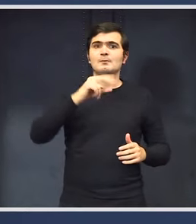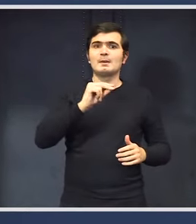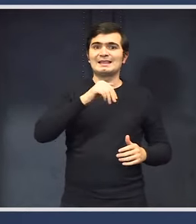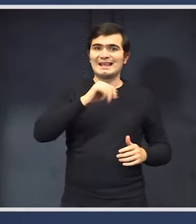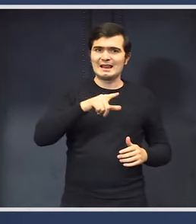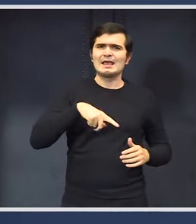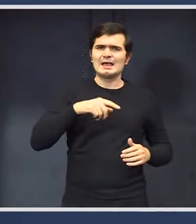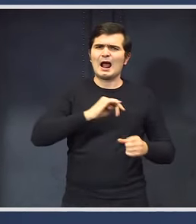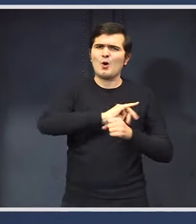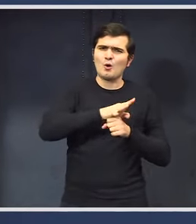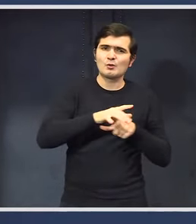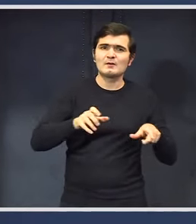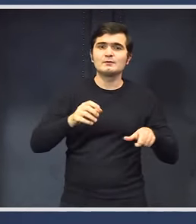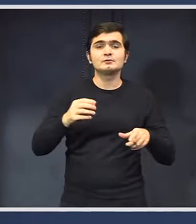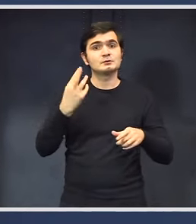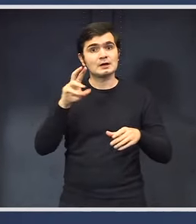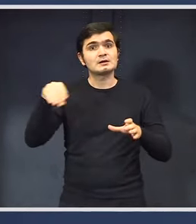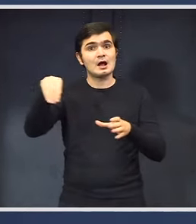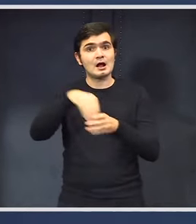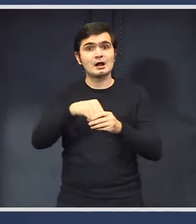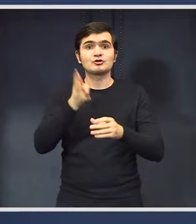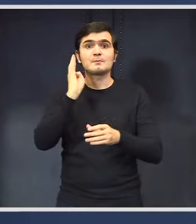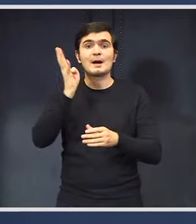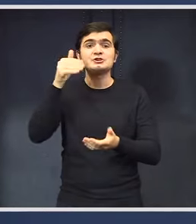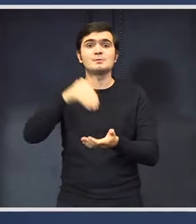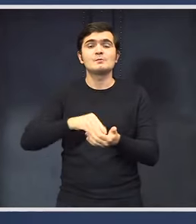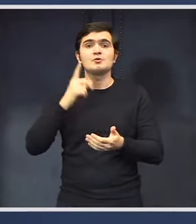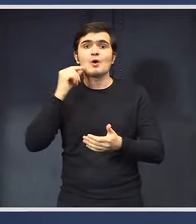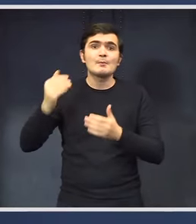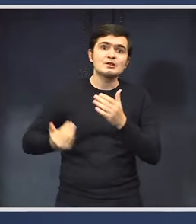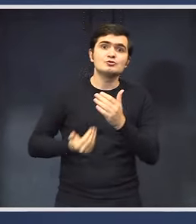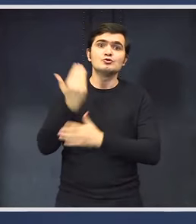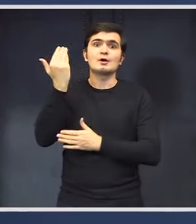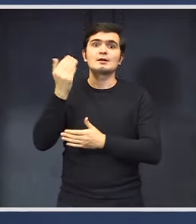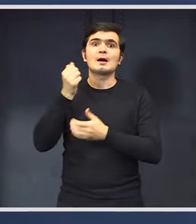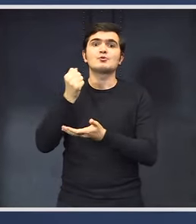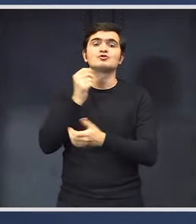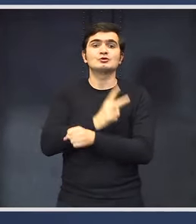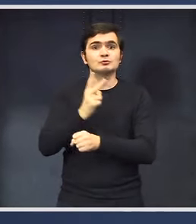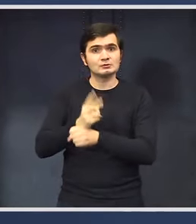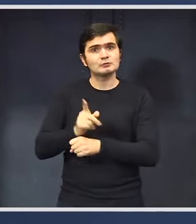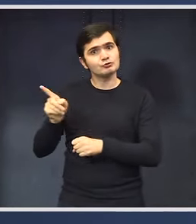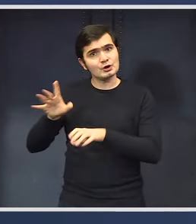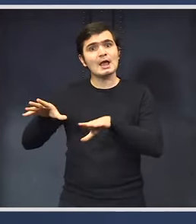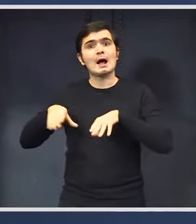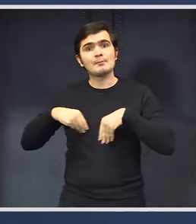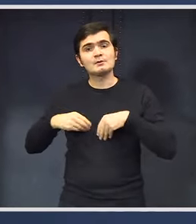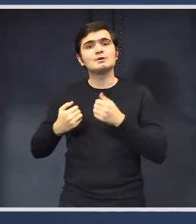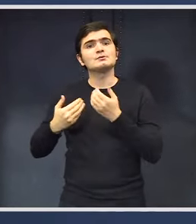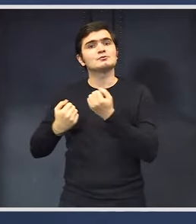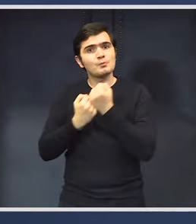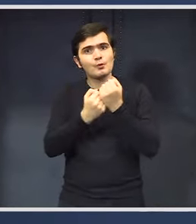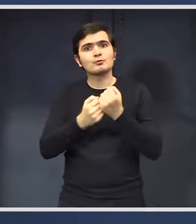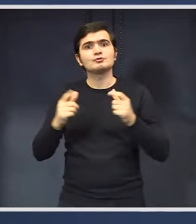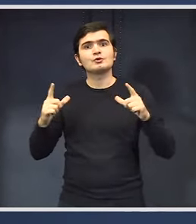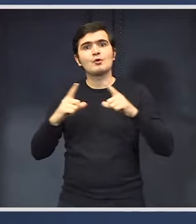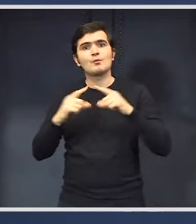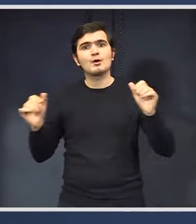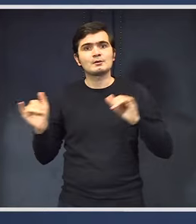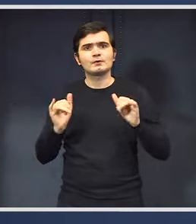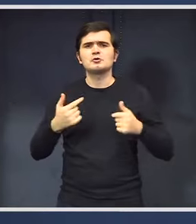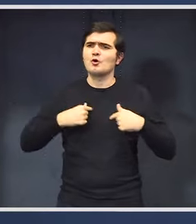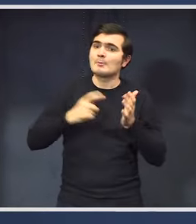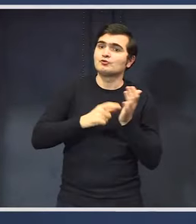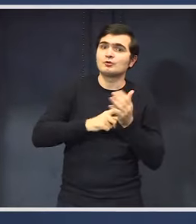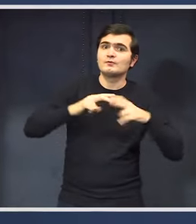plină pandemie s-au angajat 14.000 de noi bugetari care au primit sporuri și ei, vă abucele de vacanță? Am cerut să verifice această informație. Nu aveau cum să